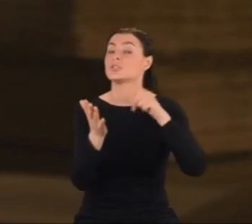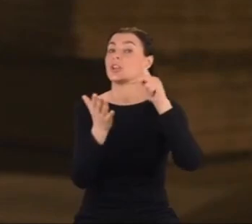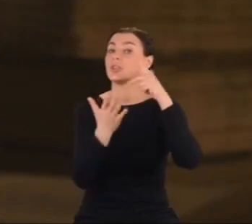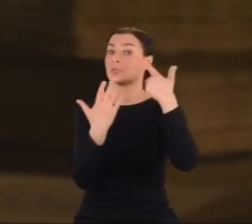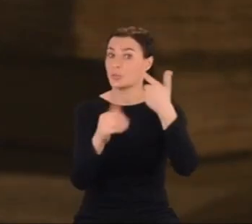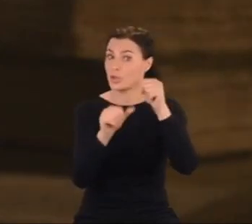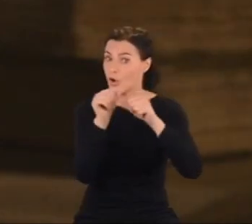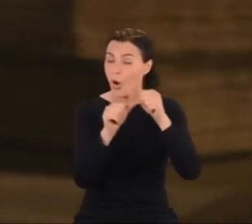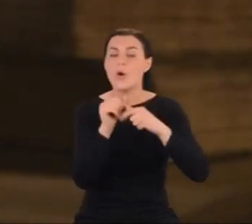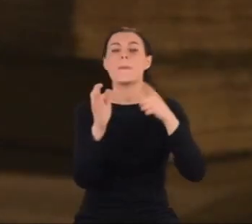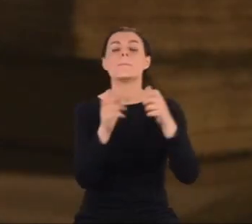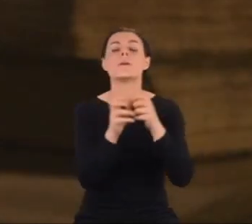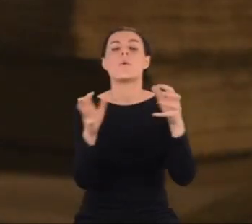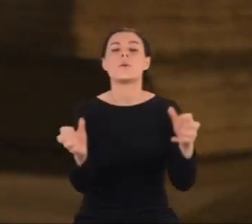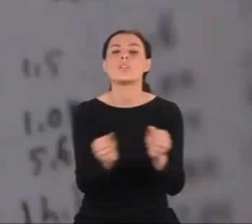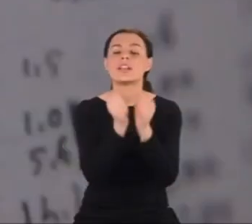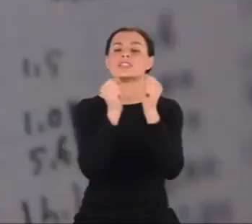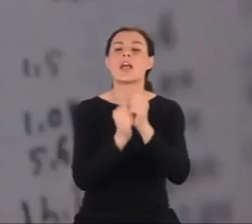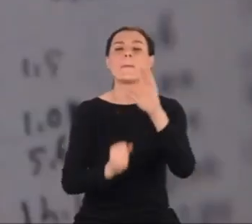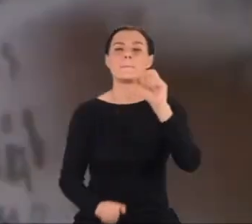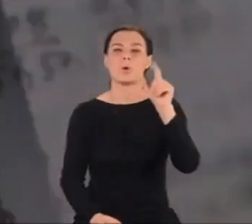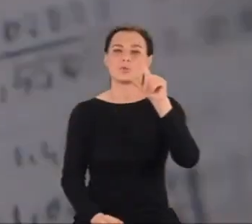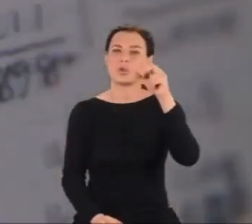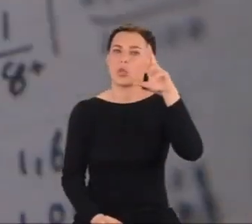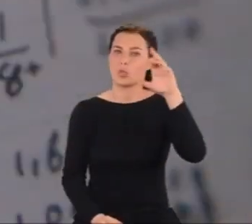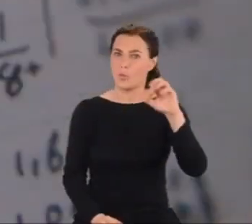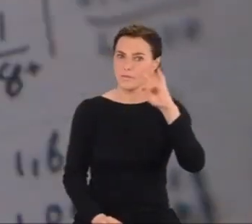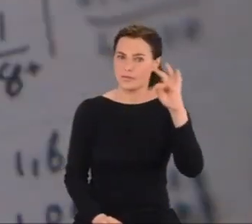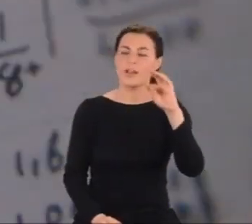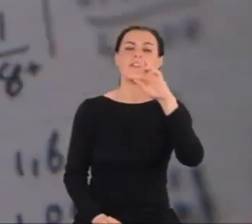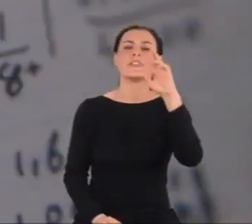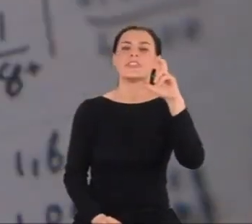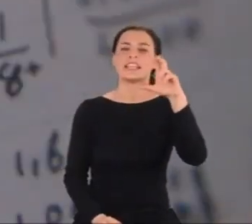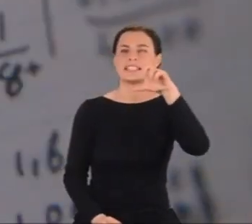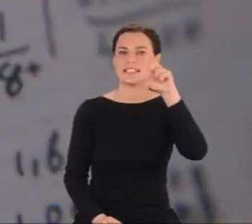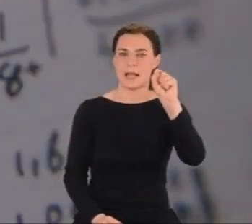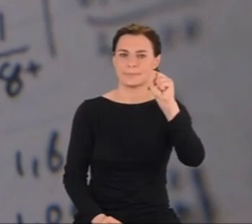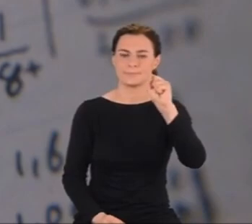bozonów Higgsa i przełomu w naszym myśleniu o cząstkach elementarnych.